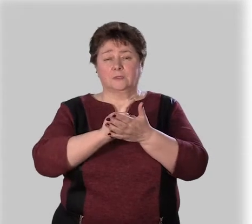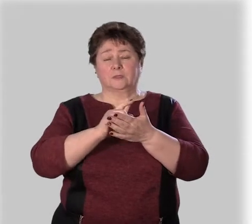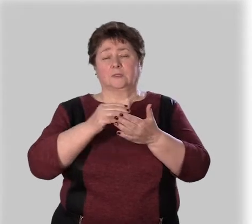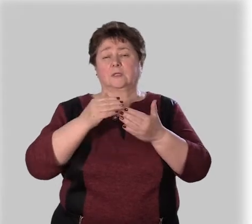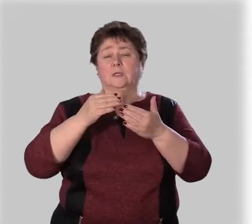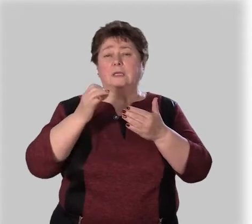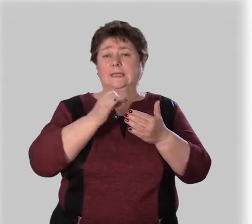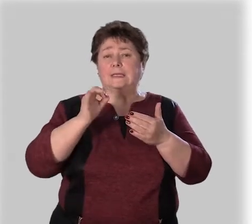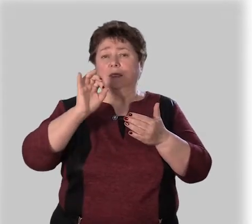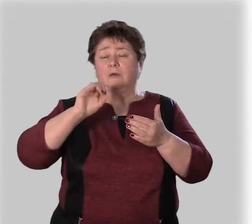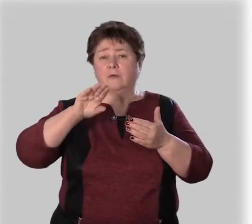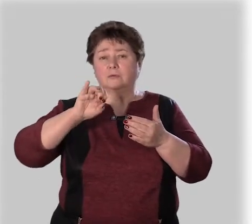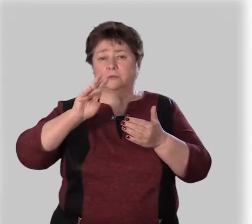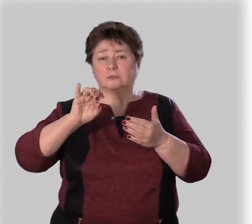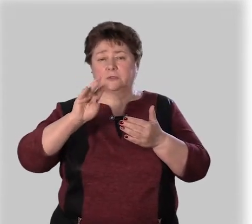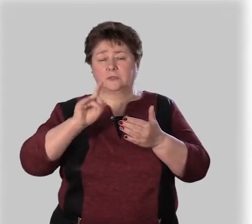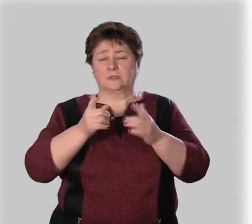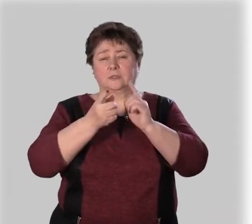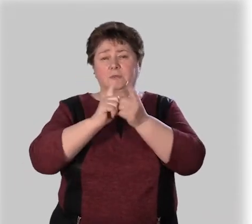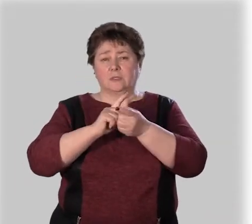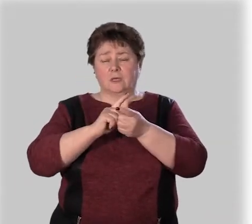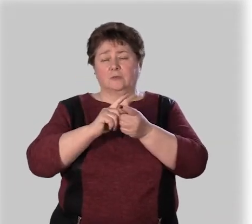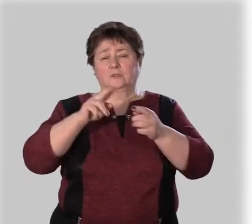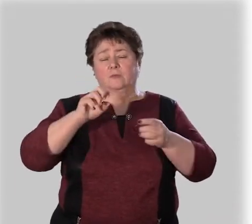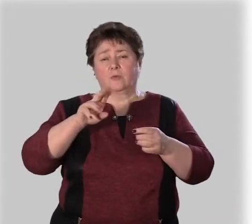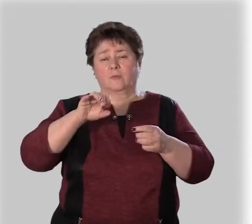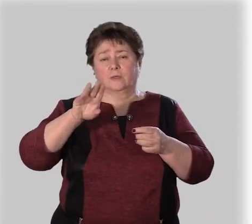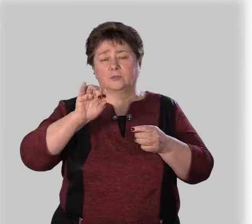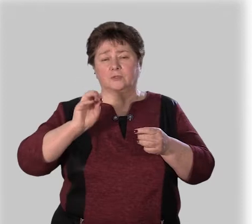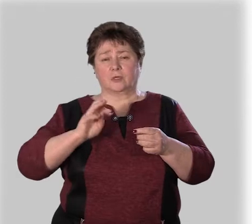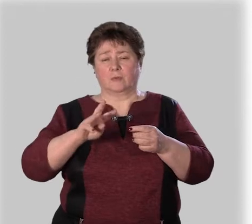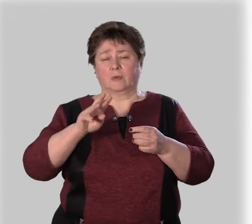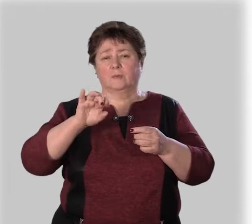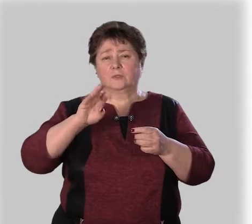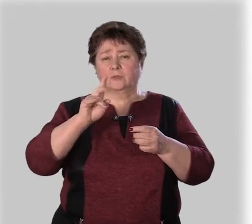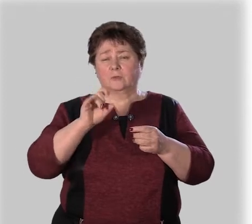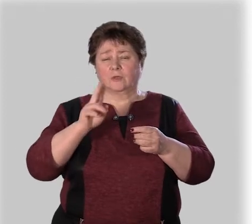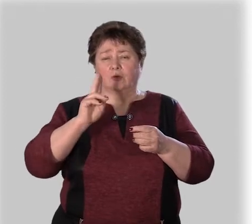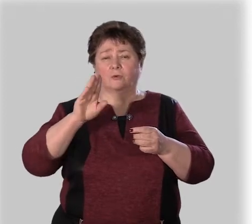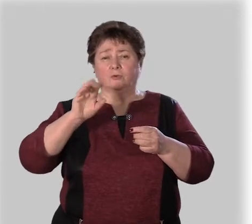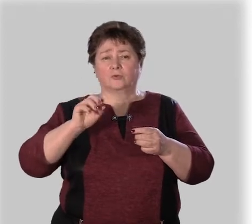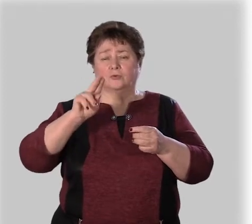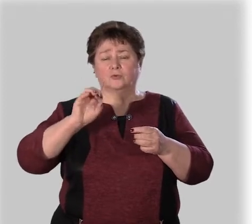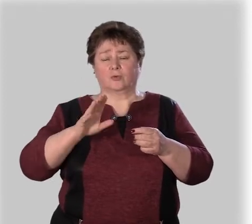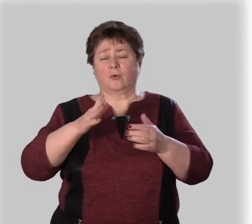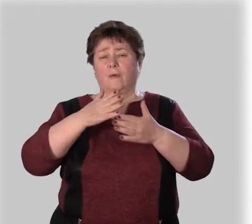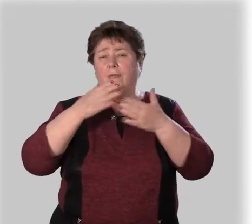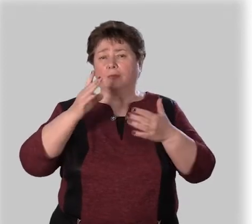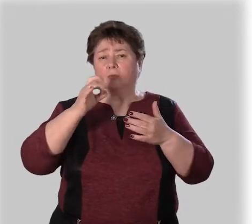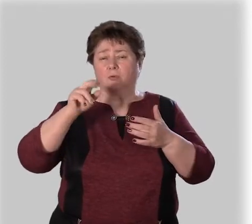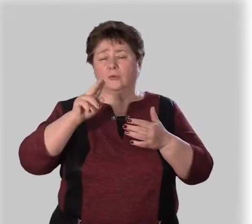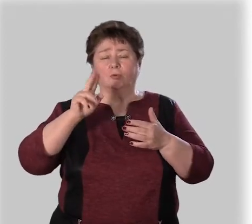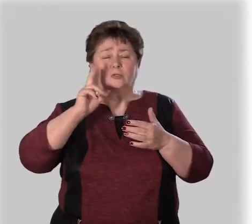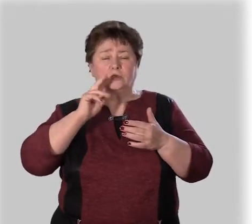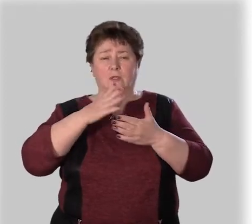Вопросительные и относительные местоимения изменяются по падежам. Местоимения «Кто» и «Что» не